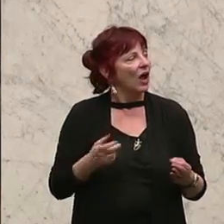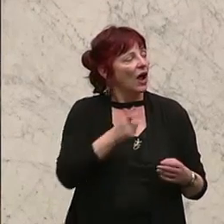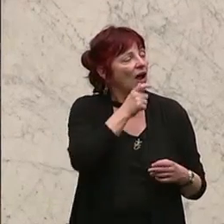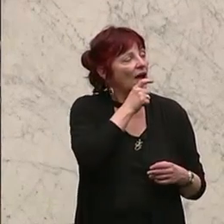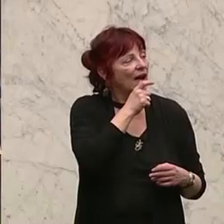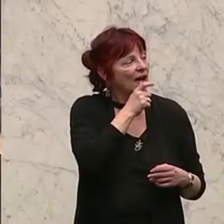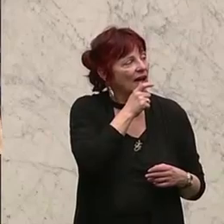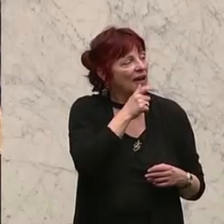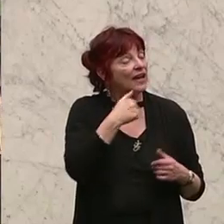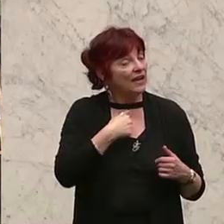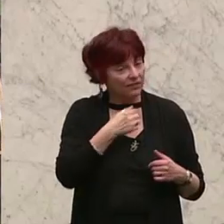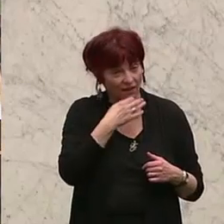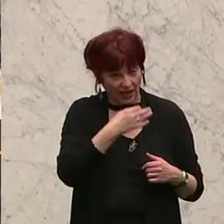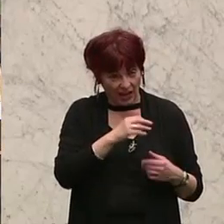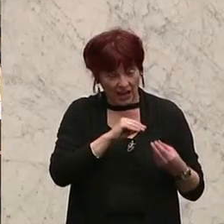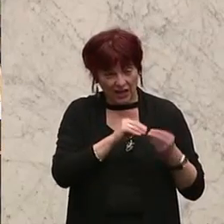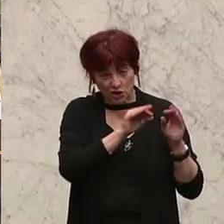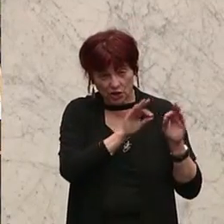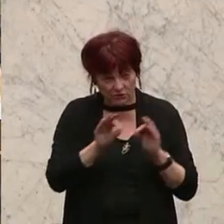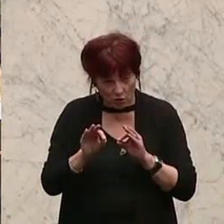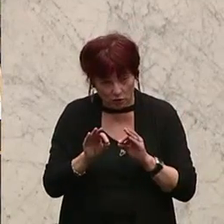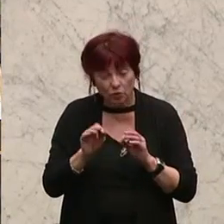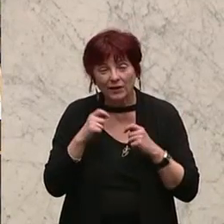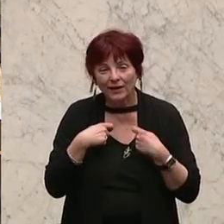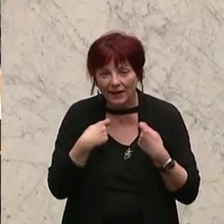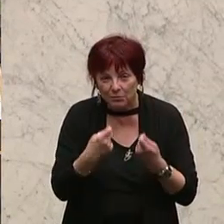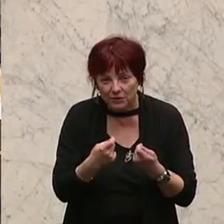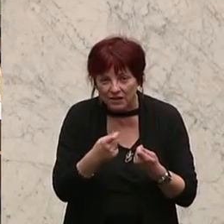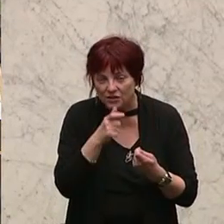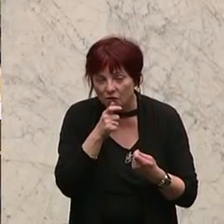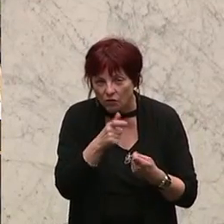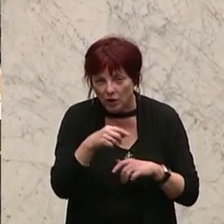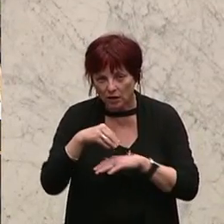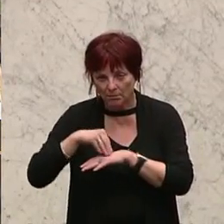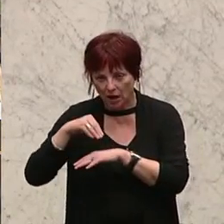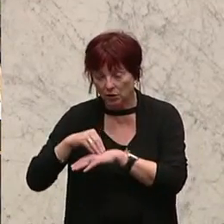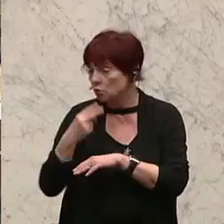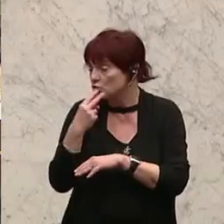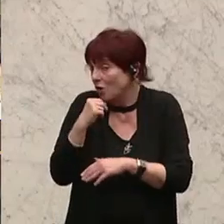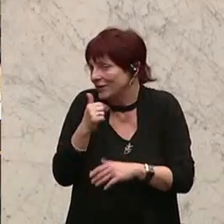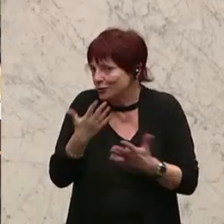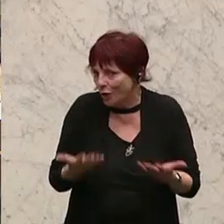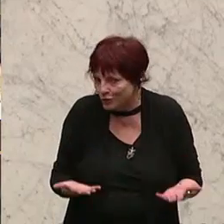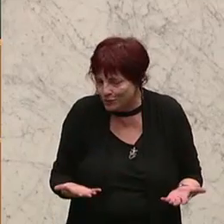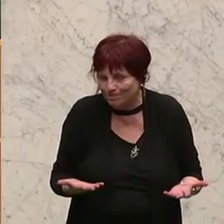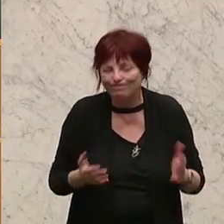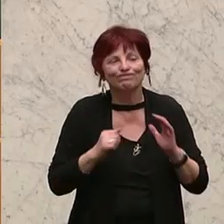Ich frage, ob es jetzt zur Geschäftsordnung eine Wortmeldung gibt. Das scheint nicht so zu sein.